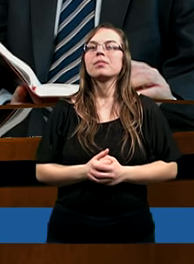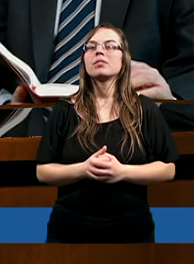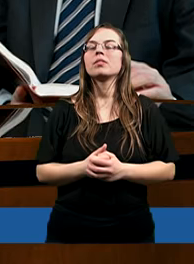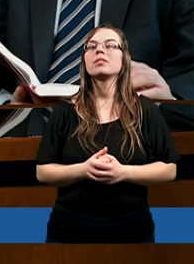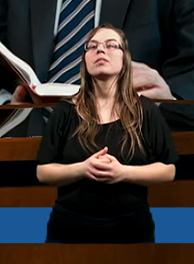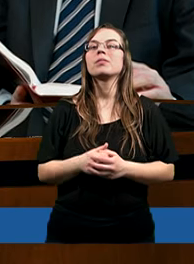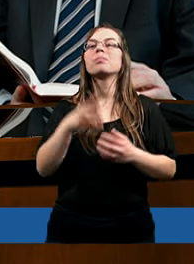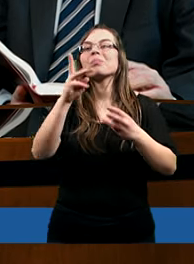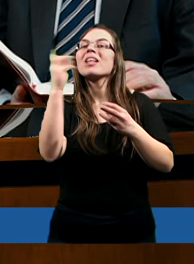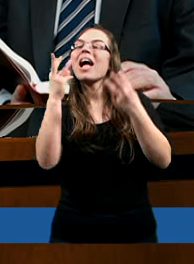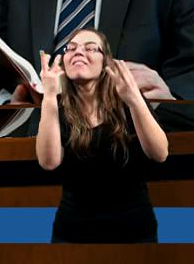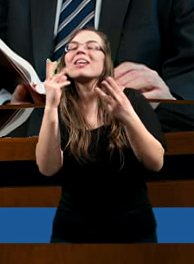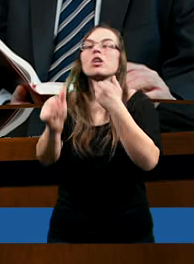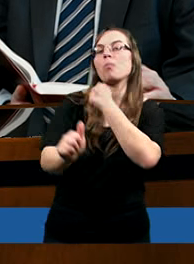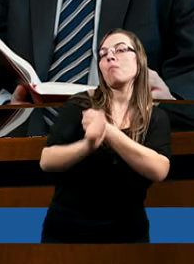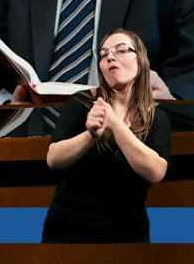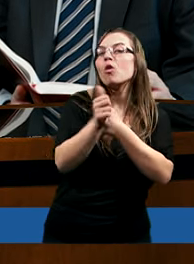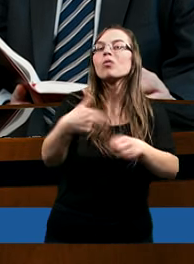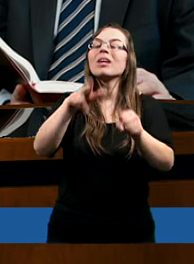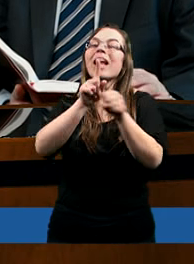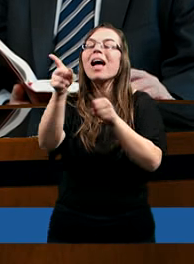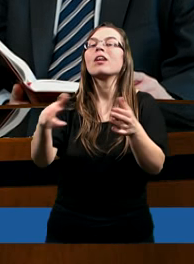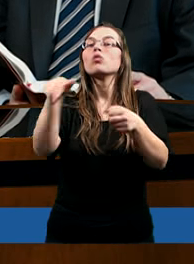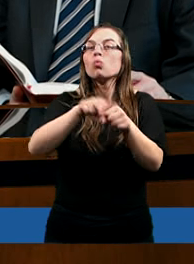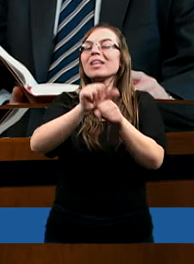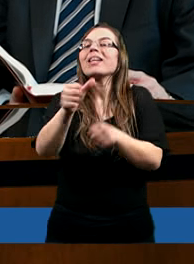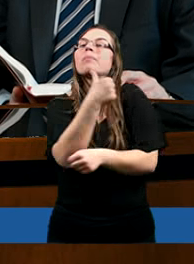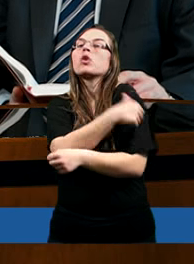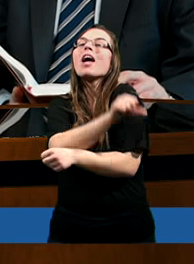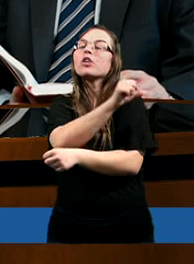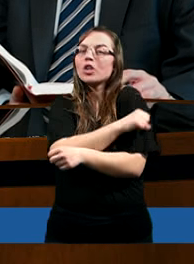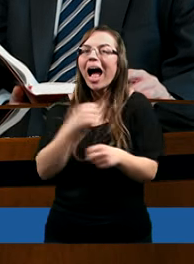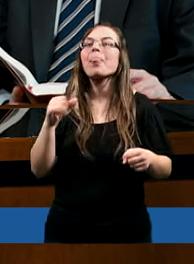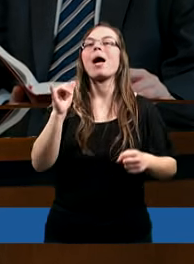jeden z kilku ważniejszych powodów, dla których jesteśmy chrześcijanami.